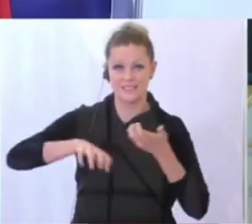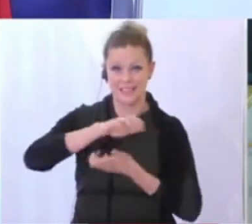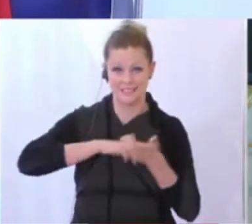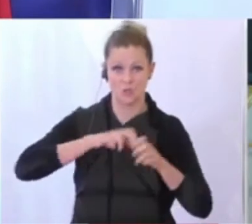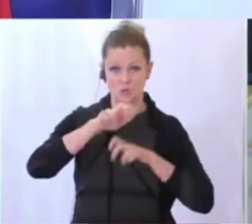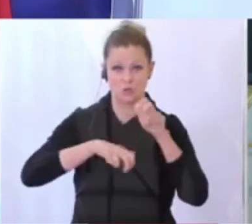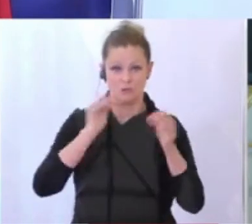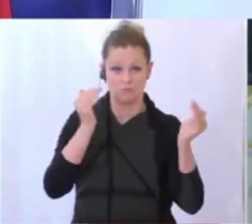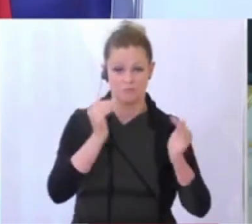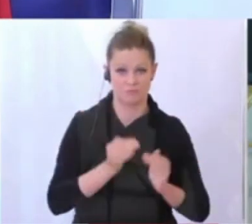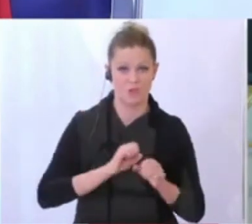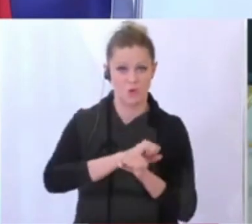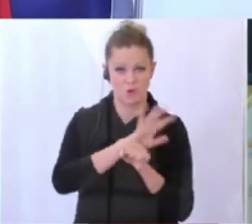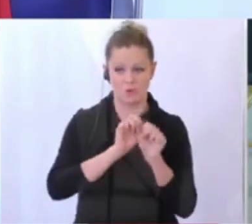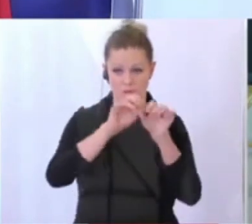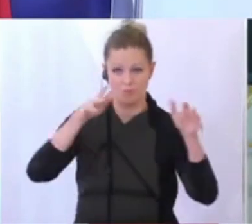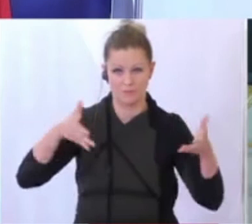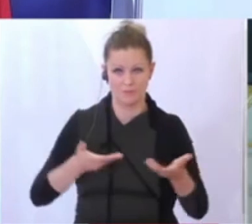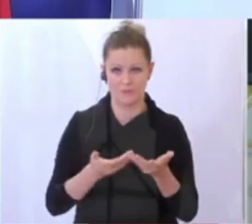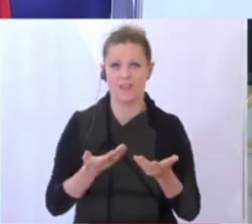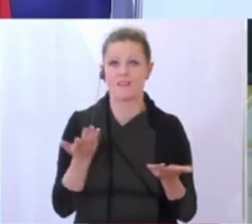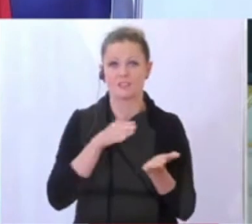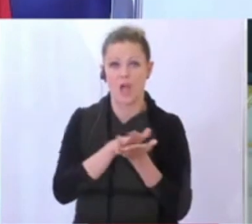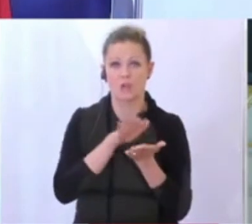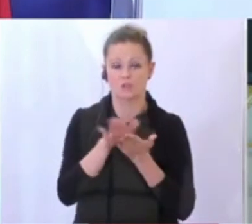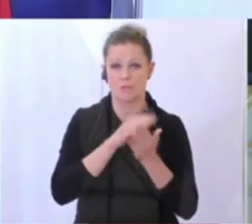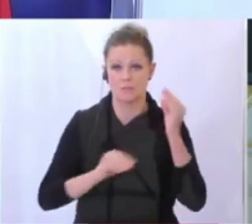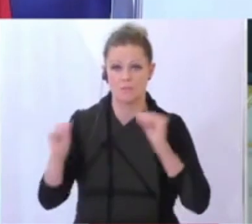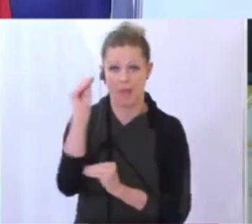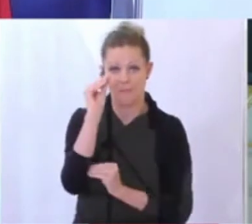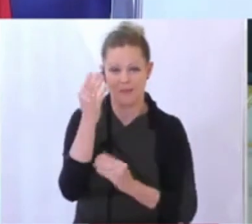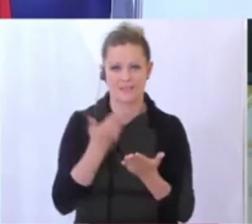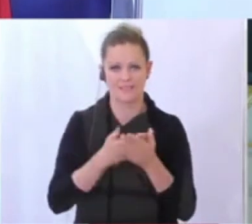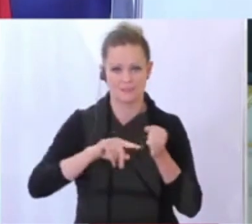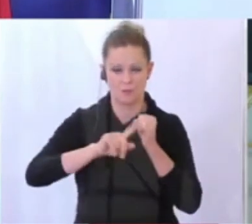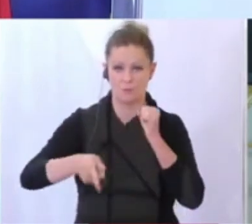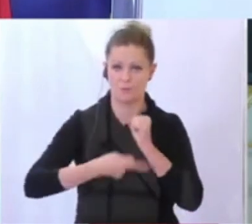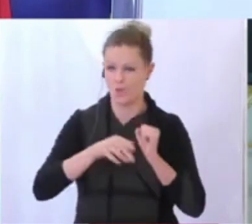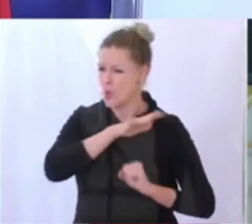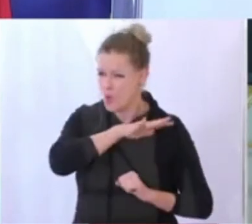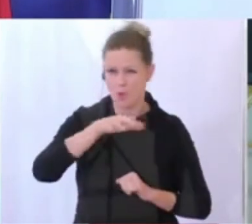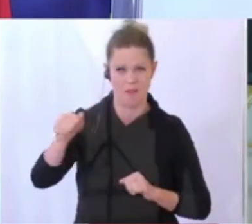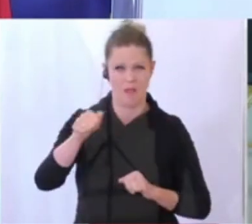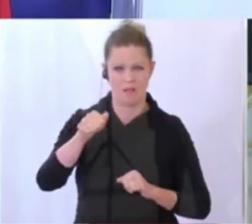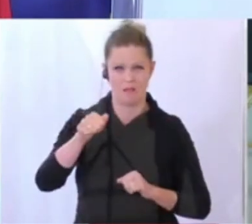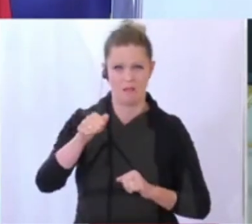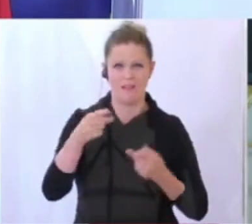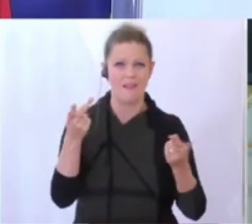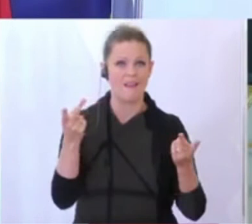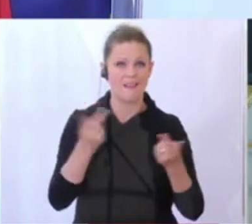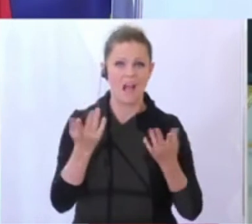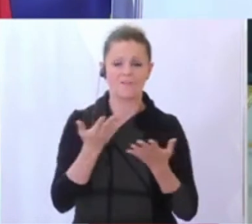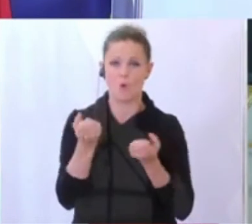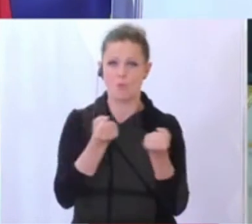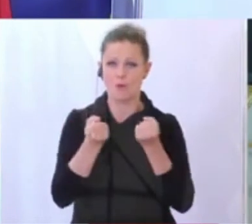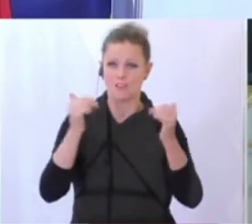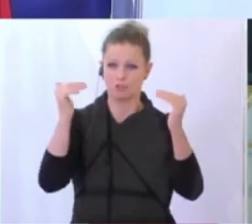Zeit der Corona-Pandemie steigen darüber hinaus die Ausgaben und insofern sind die Budgets überall auf allen politischen Ebenen